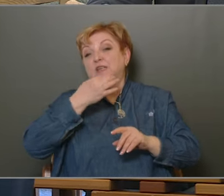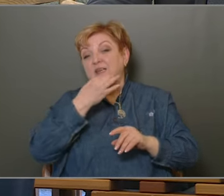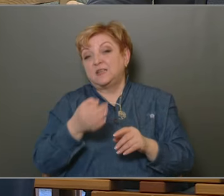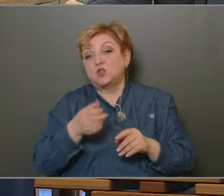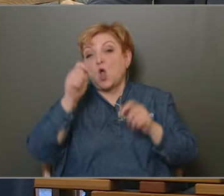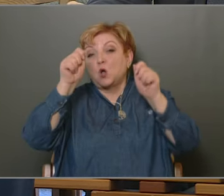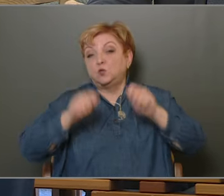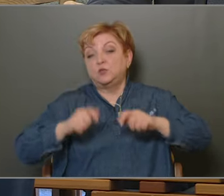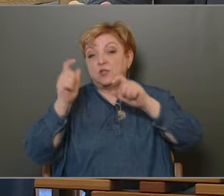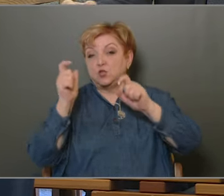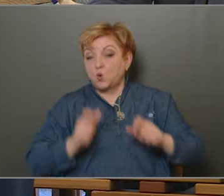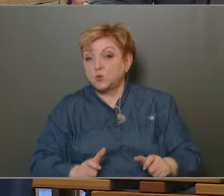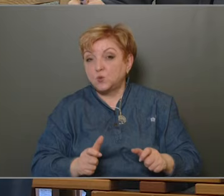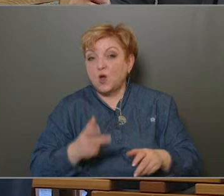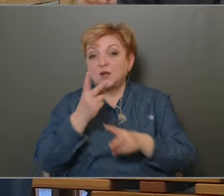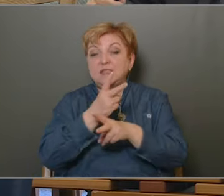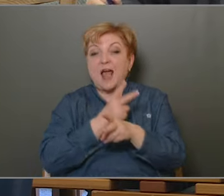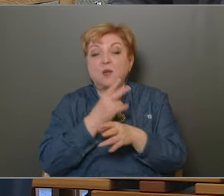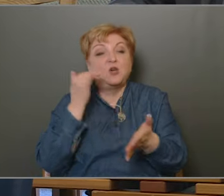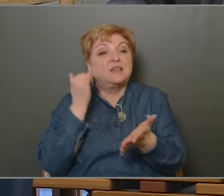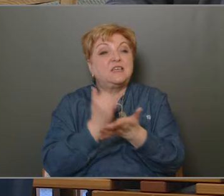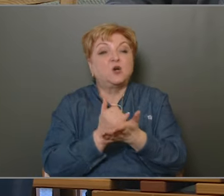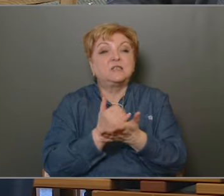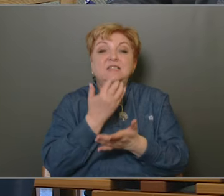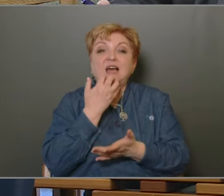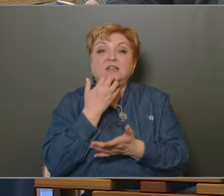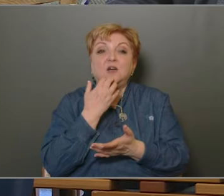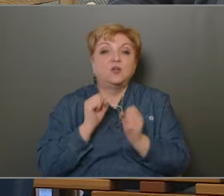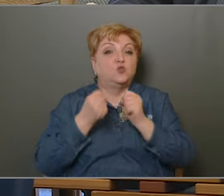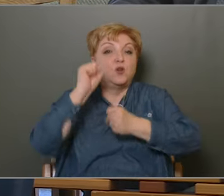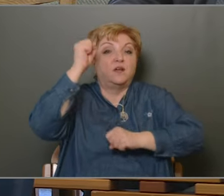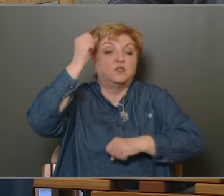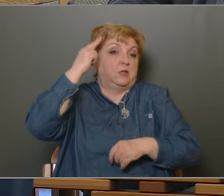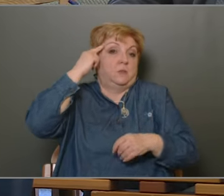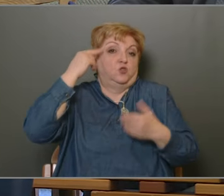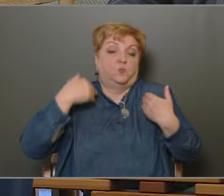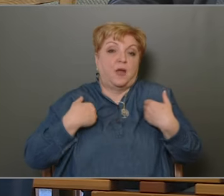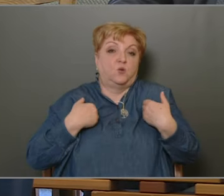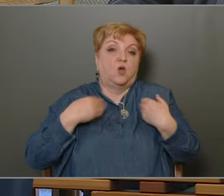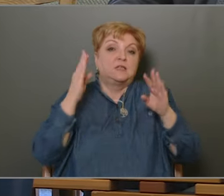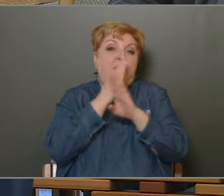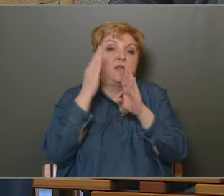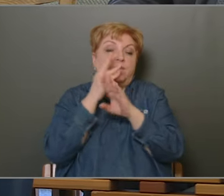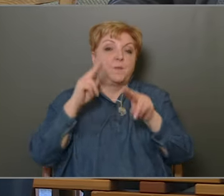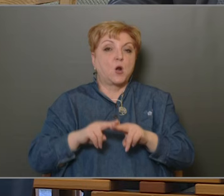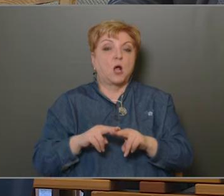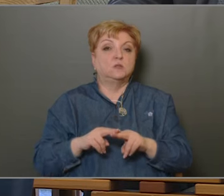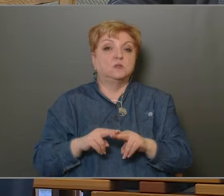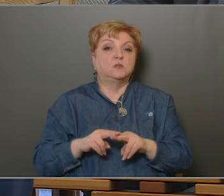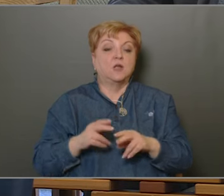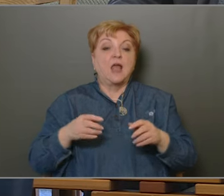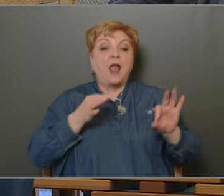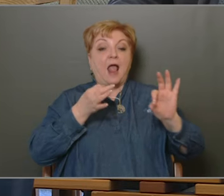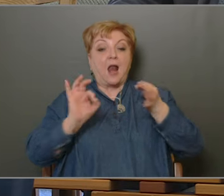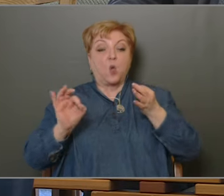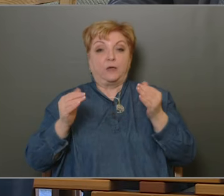döntéshozónak az államnak az igazi szándékait, az igazi törekvését, azt nem ismerjük, az rejtve maradt. Az